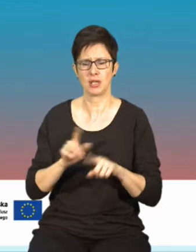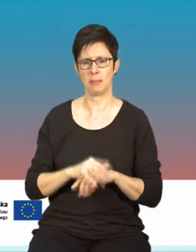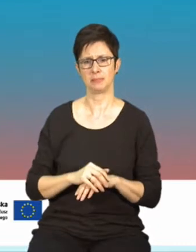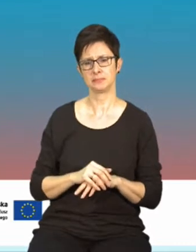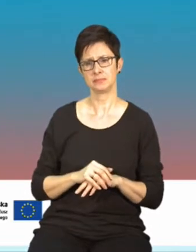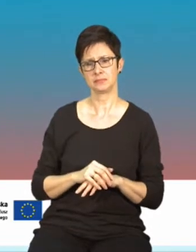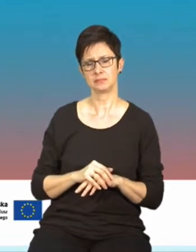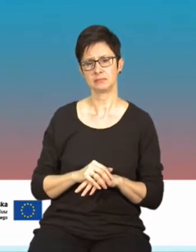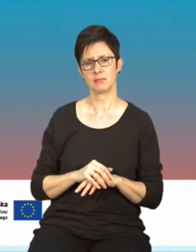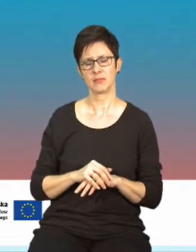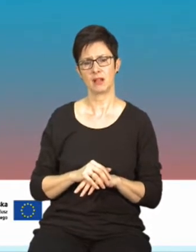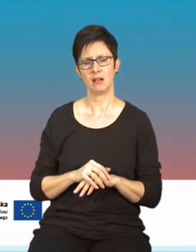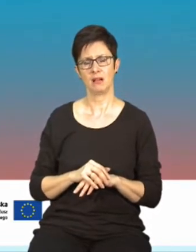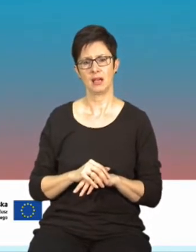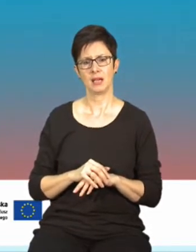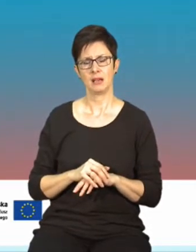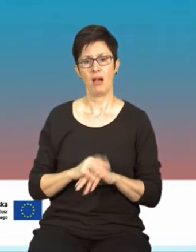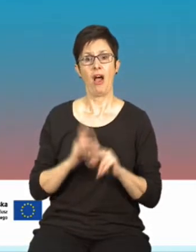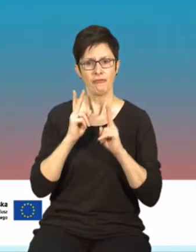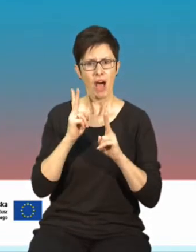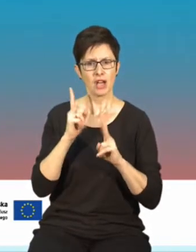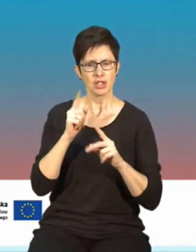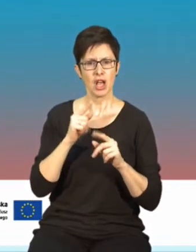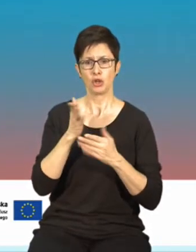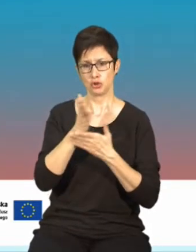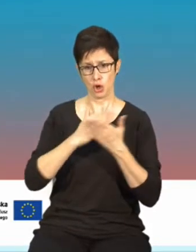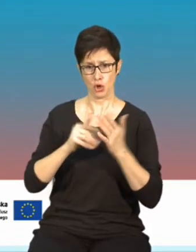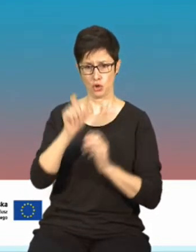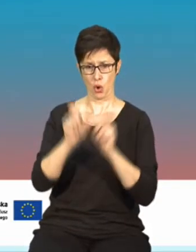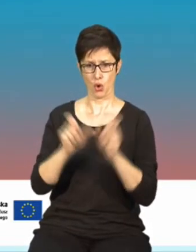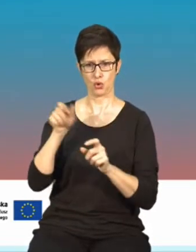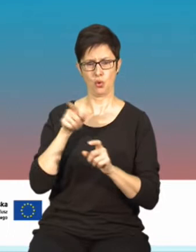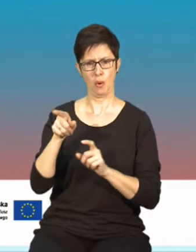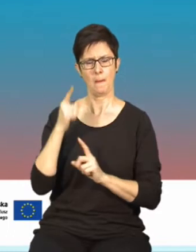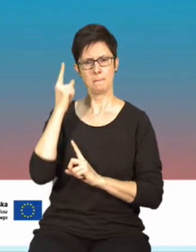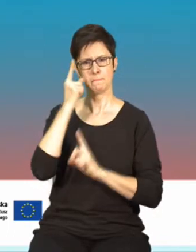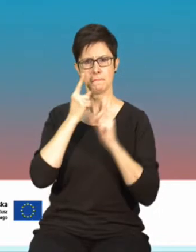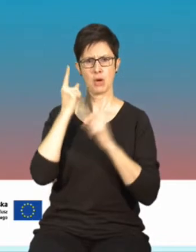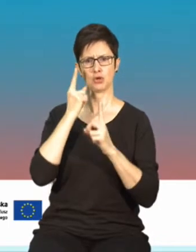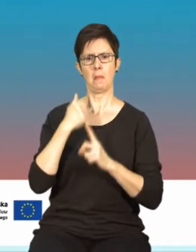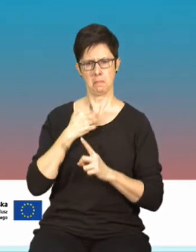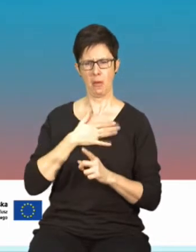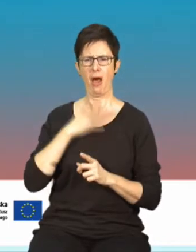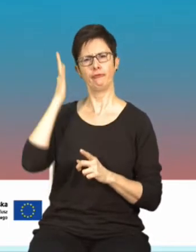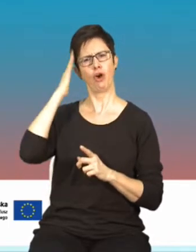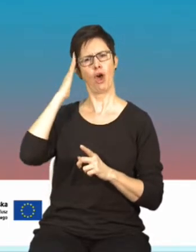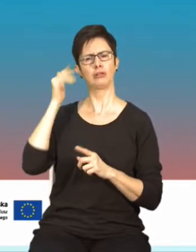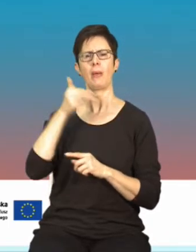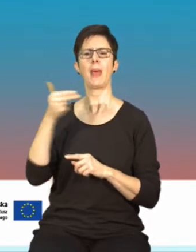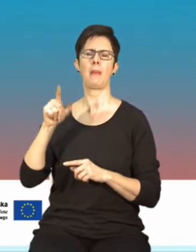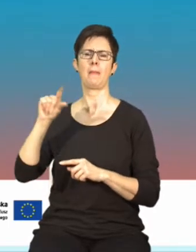I co ważne, część osób, które uważa się właśnie za osoby z pewną wiedzą na temat PEM,